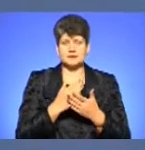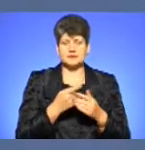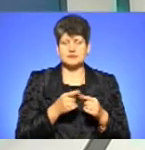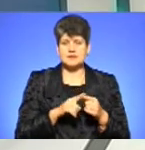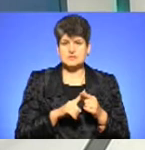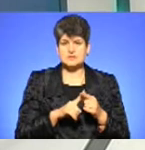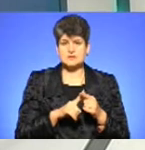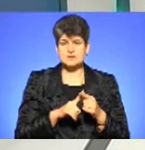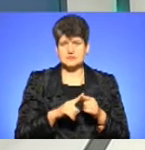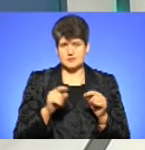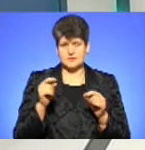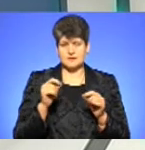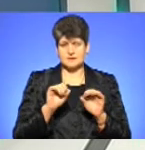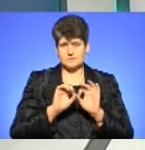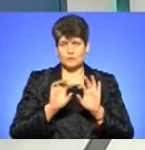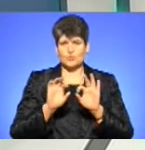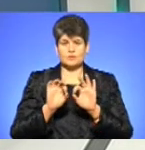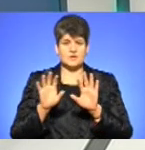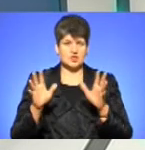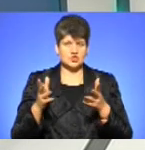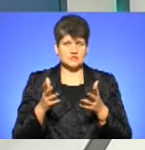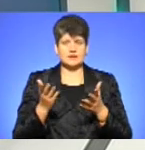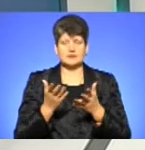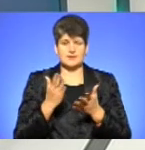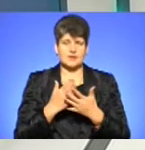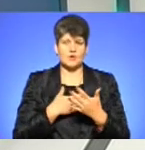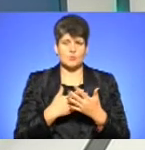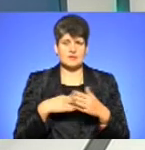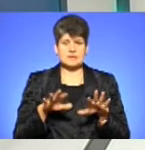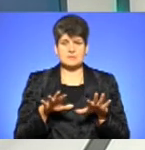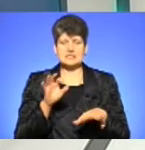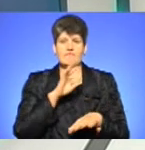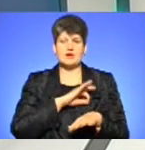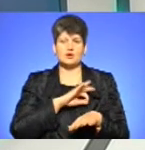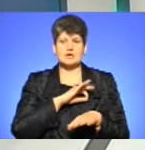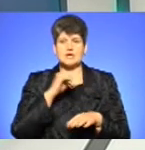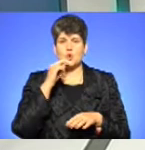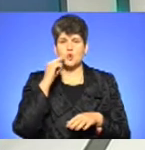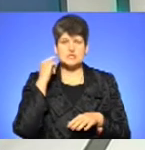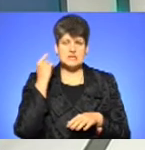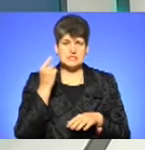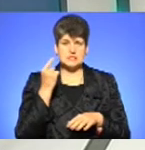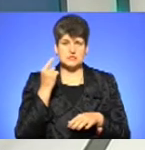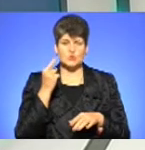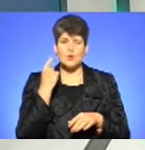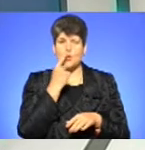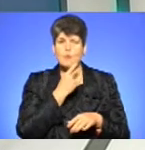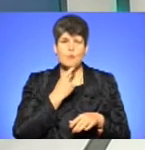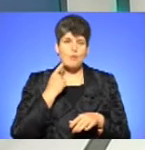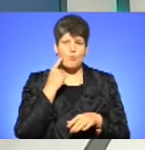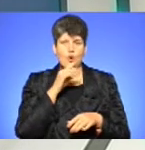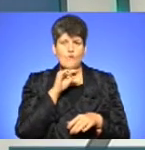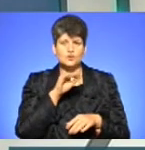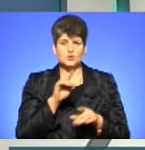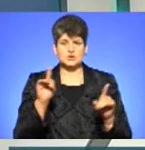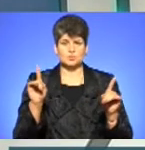публічні, тобто на публіку, де є громадське місце використання російськомовної музики.